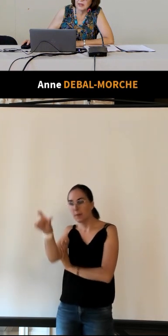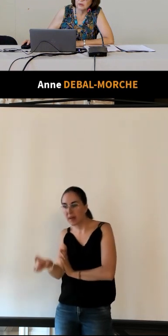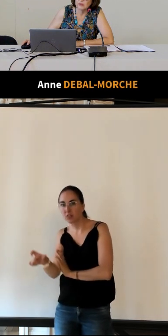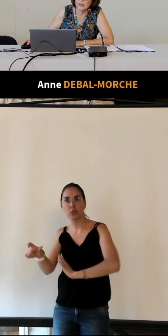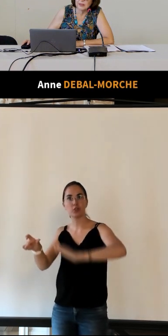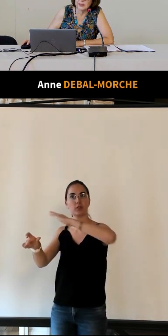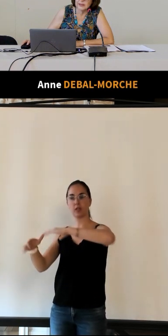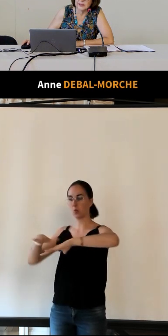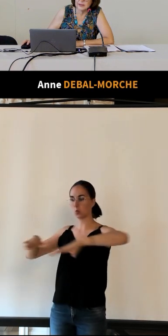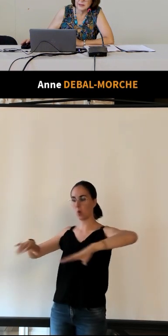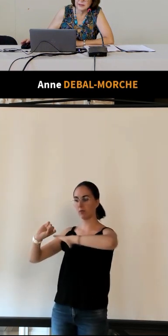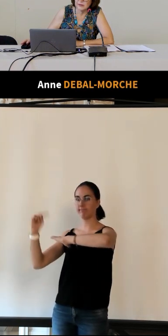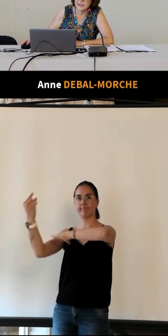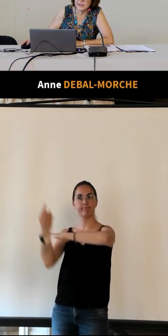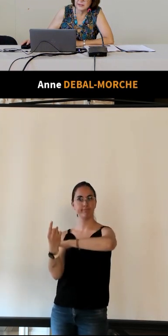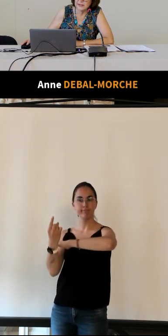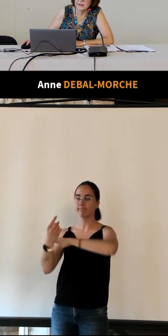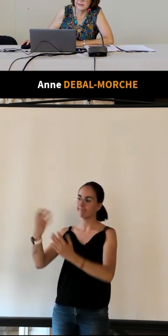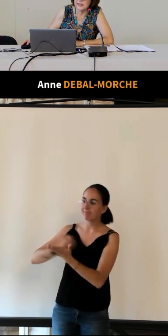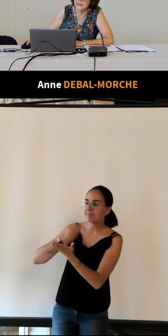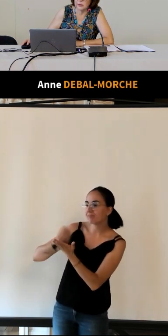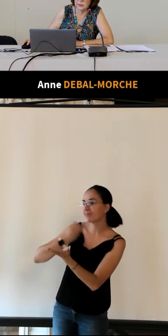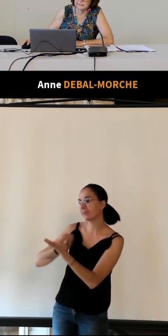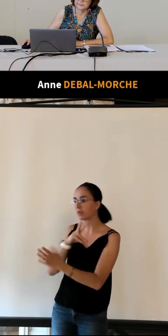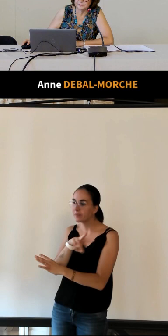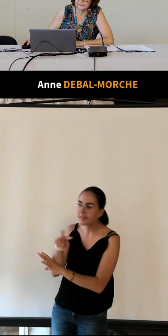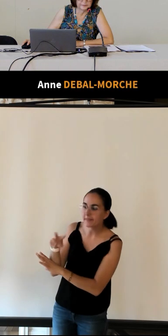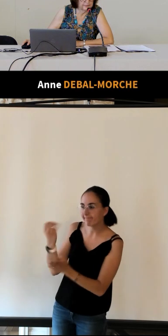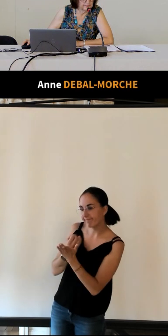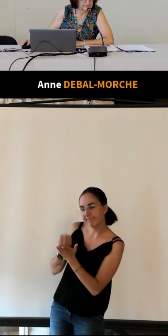un comptoir qui renseigne les visiteurs